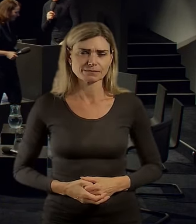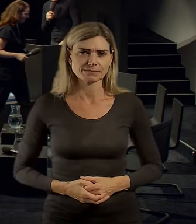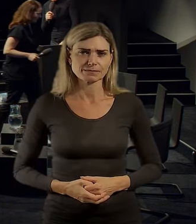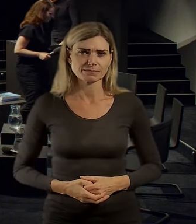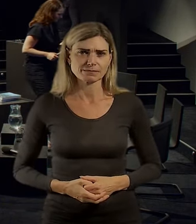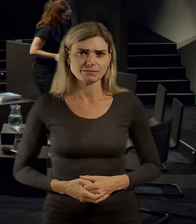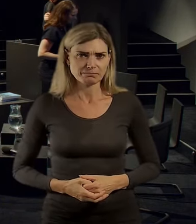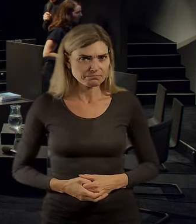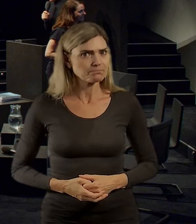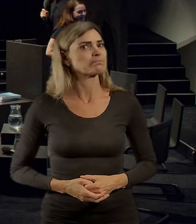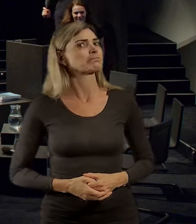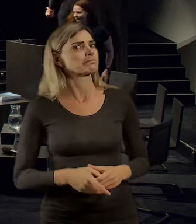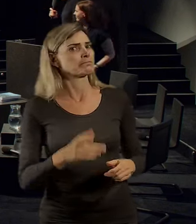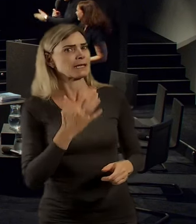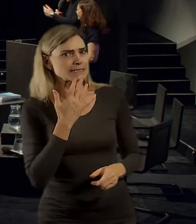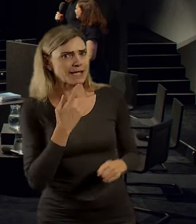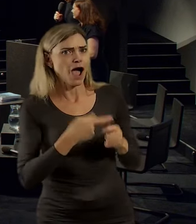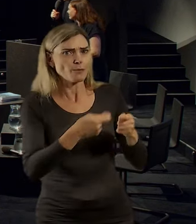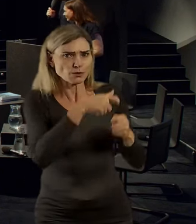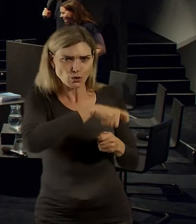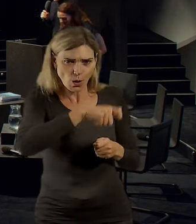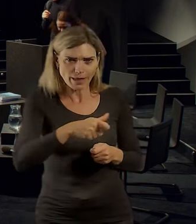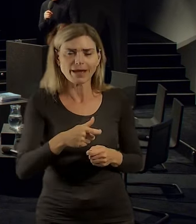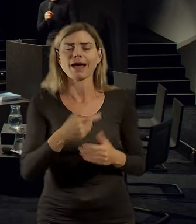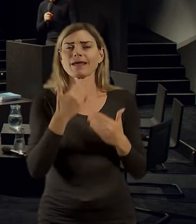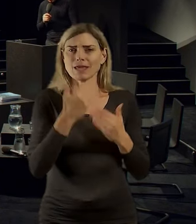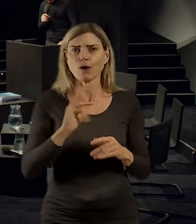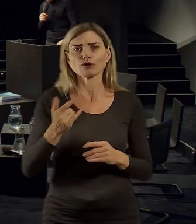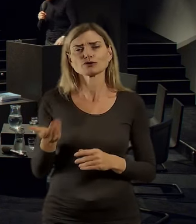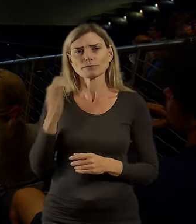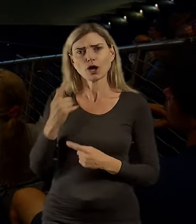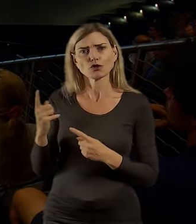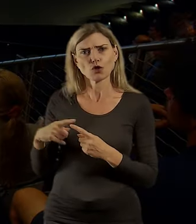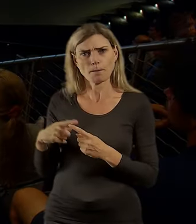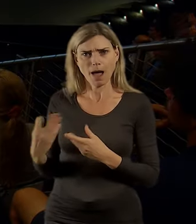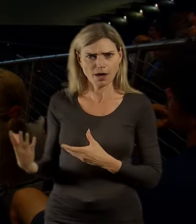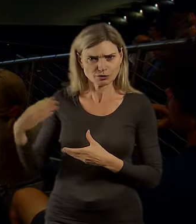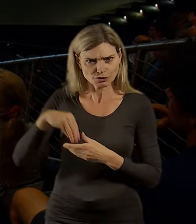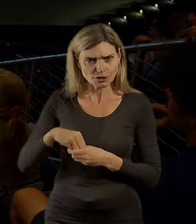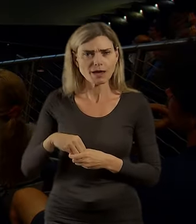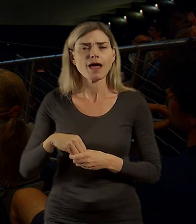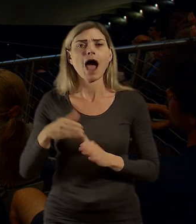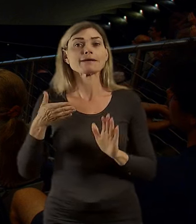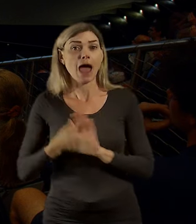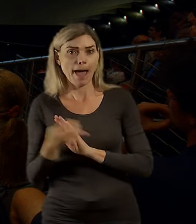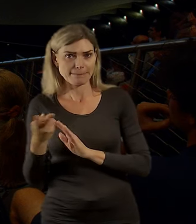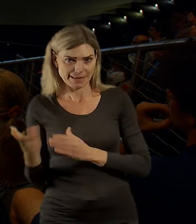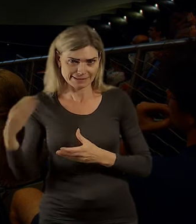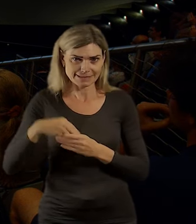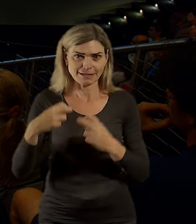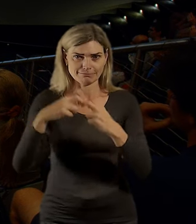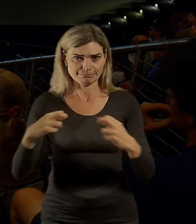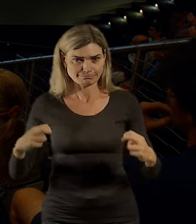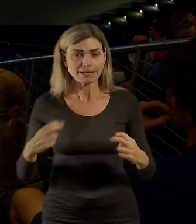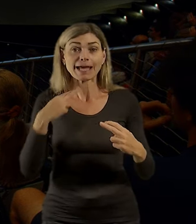Já moc krát děkuju Zdeňce a jim kolegům. Poprosím ještě Tomáše Brabce zase přidá tady do diskuze a zvu samozřejmě pane náměstky. Aby